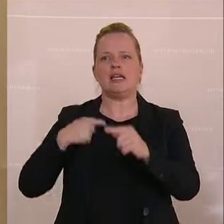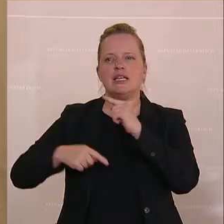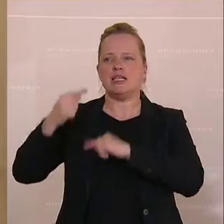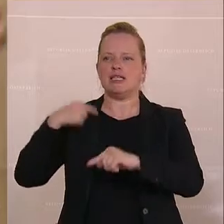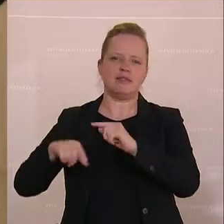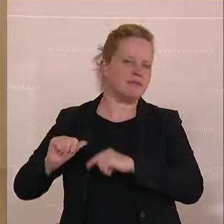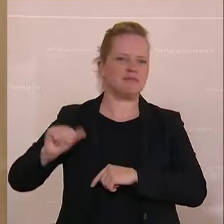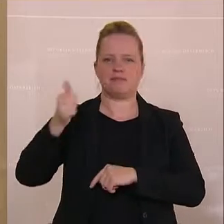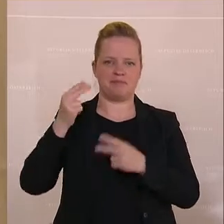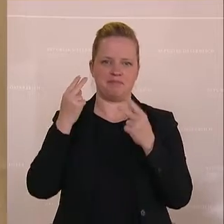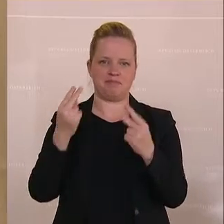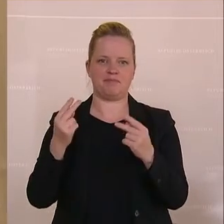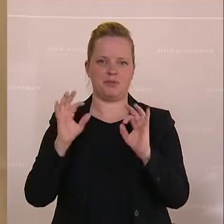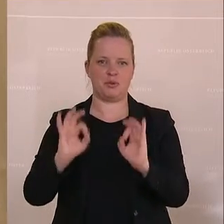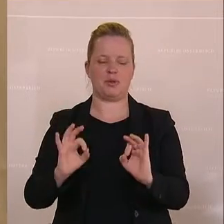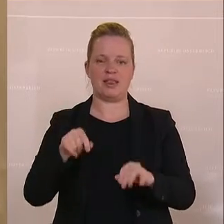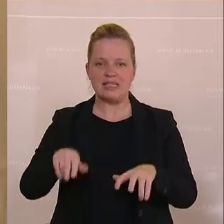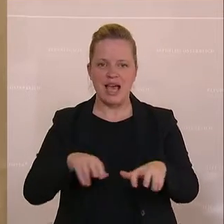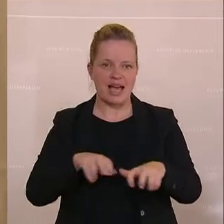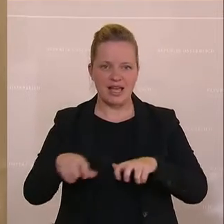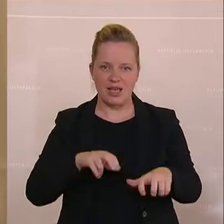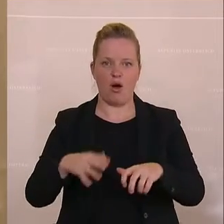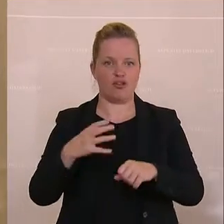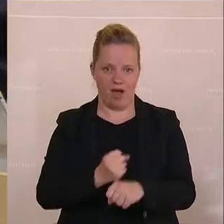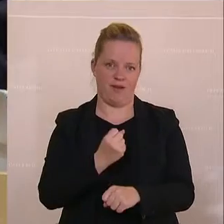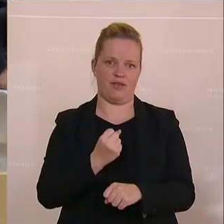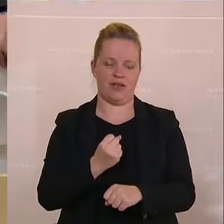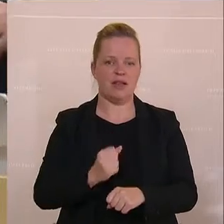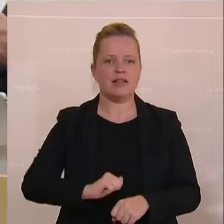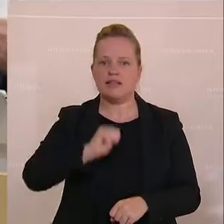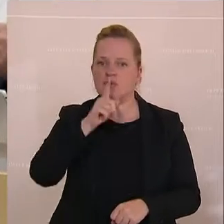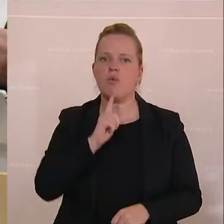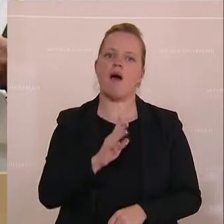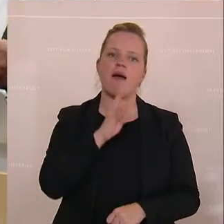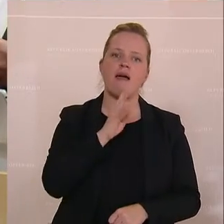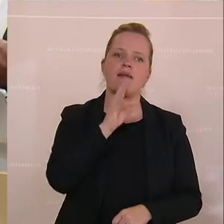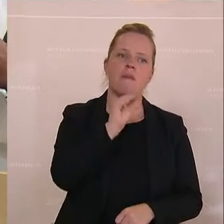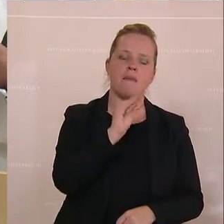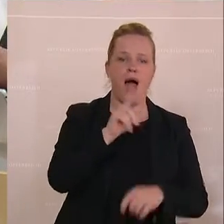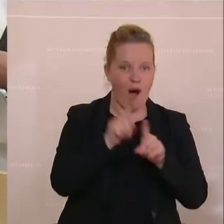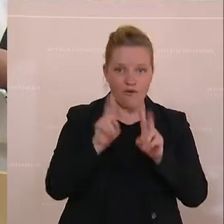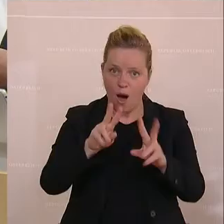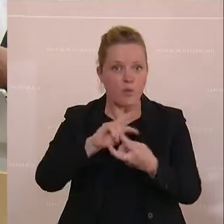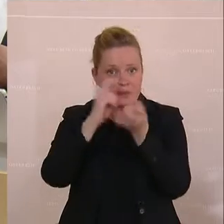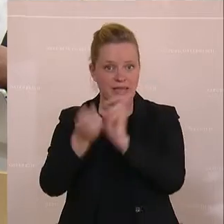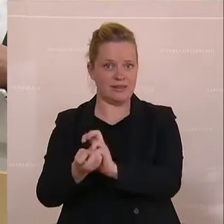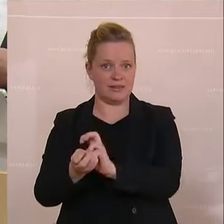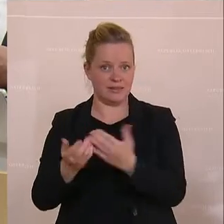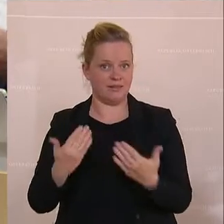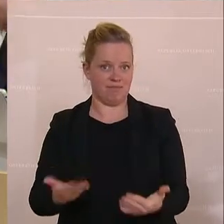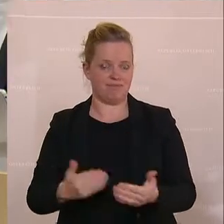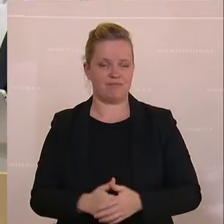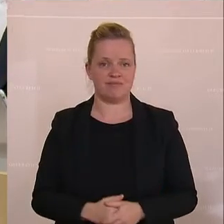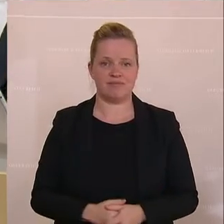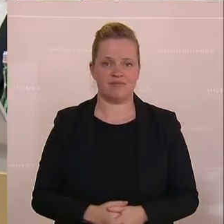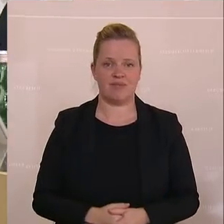Diese Regierung, meine Damen und Herren, diese Regierung redet nicht nur, sie setzt um. Meine Damen und Herren, und